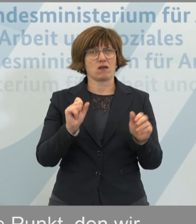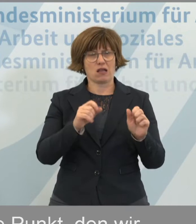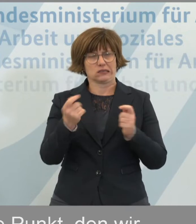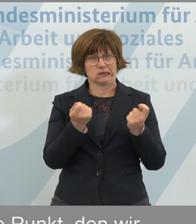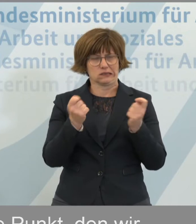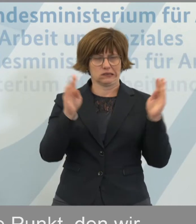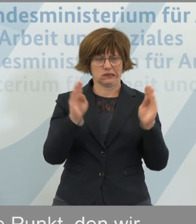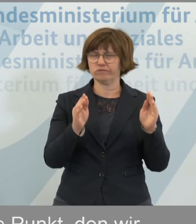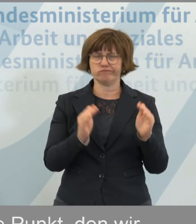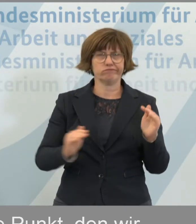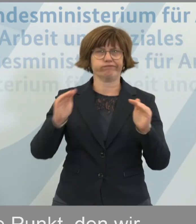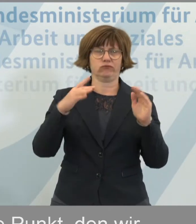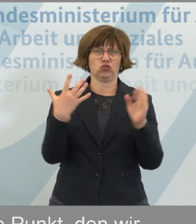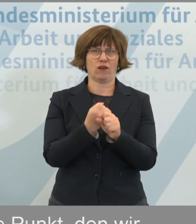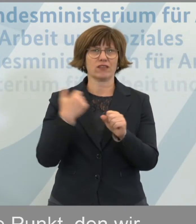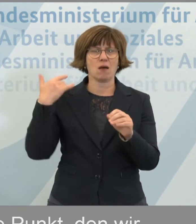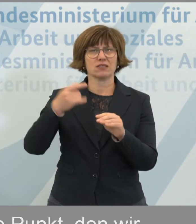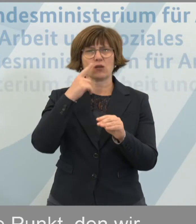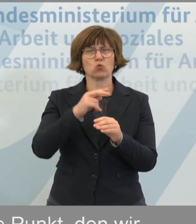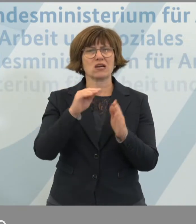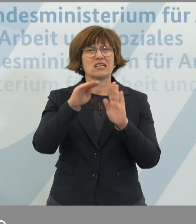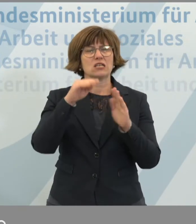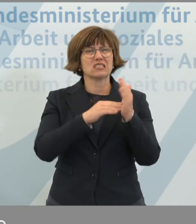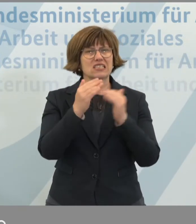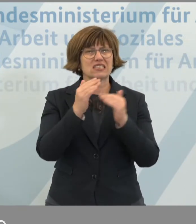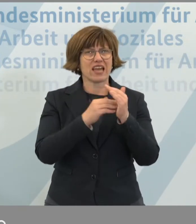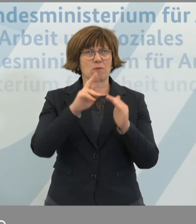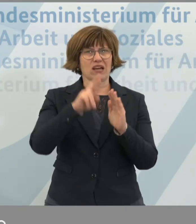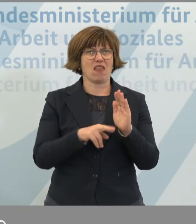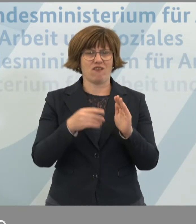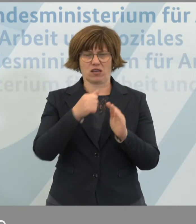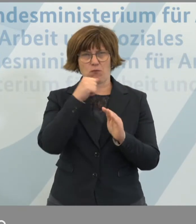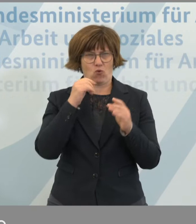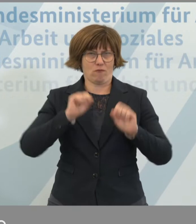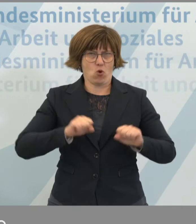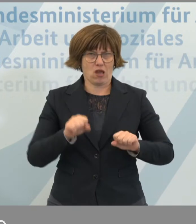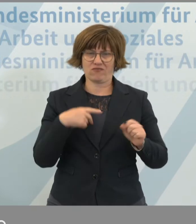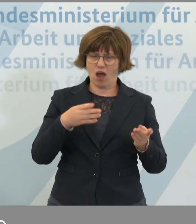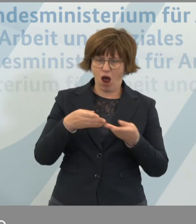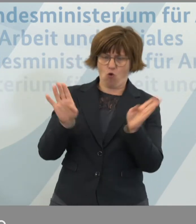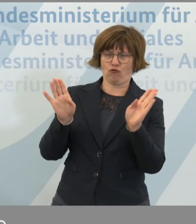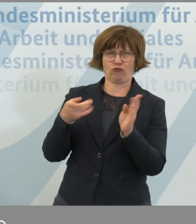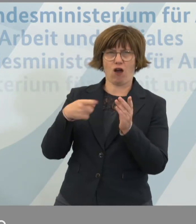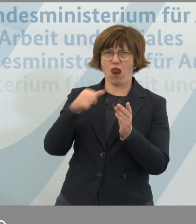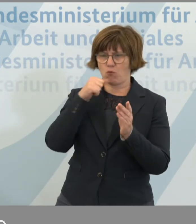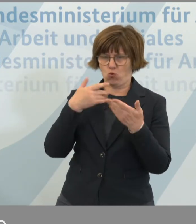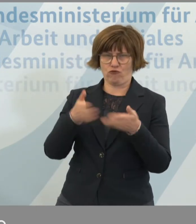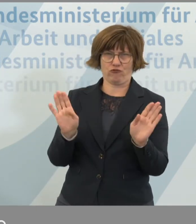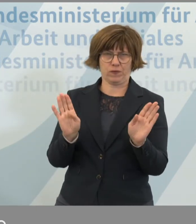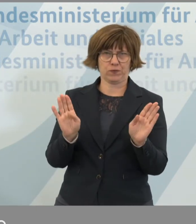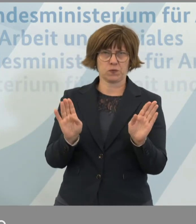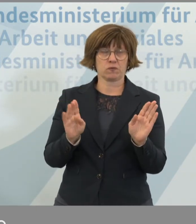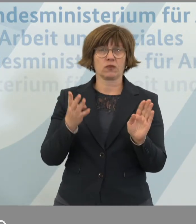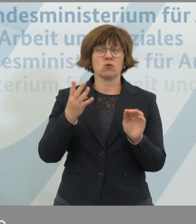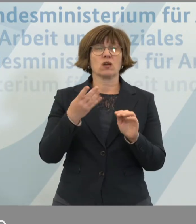vermeiden. Das war bisher nur in systemrelevanten Bereichen möglich. Wir öffnen das für alle Berufe. Und